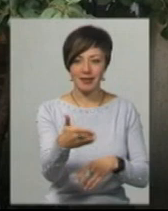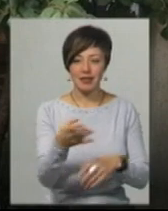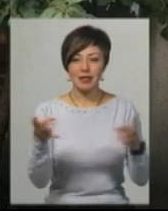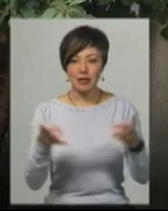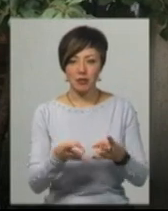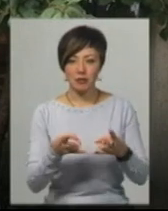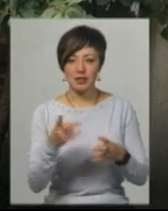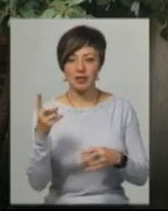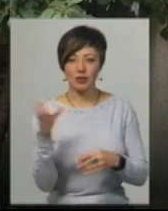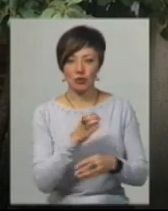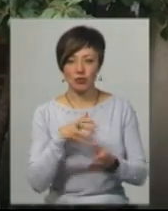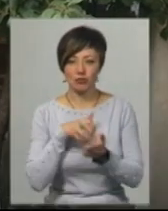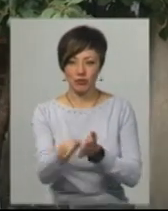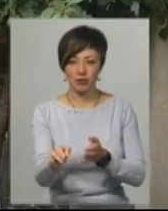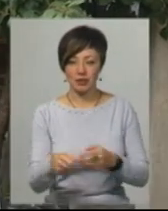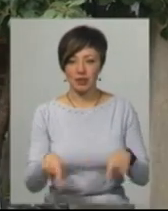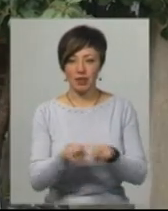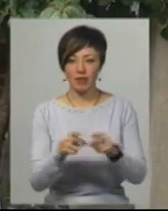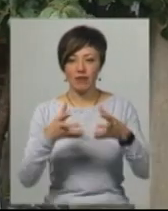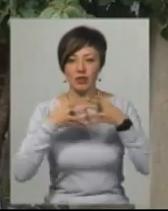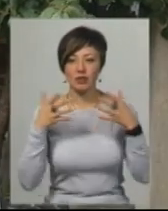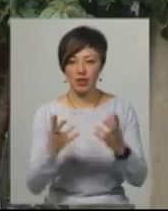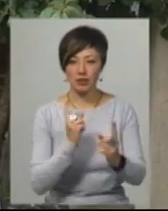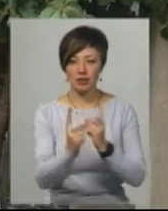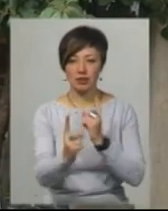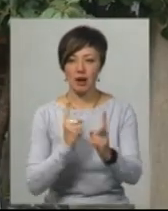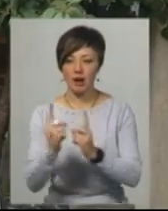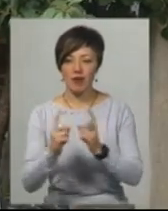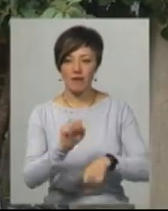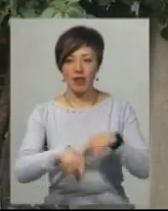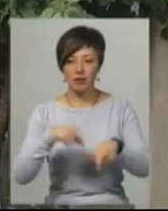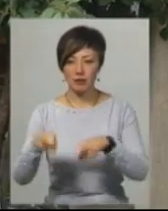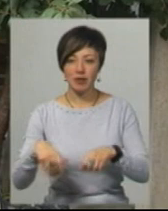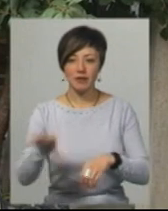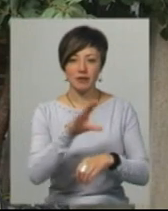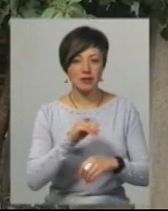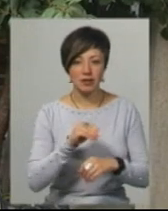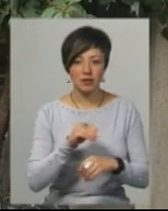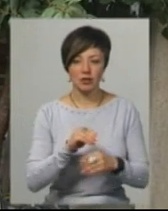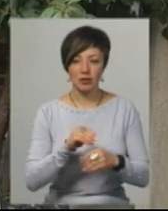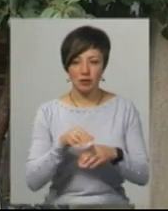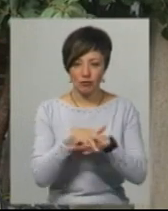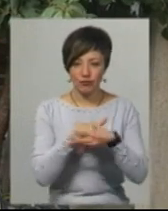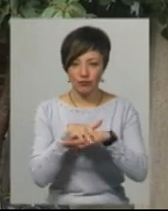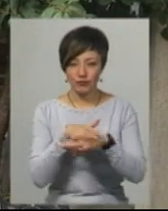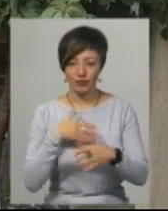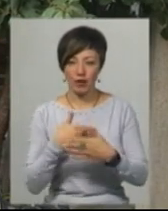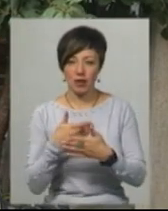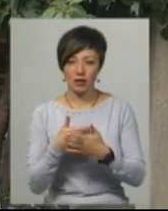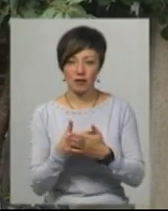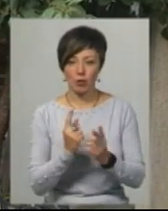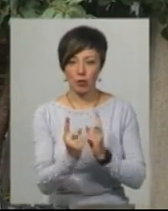тебе просто за секунду зіб'ють. Настільки величезний трафік велосипедистів, вони всі так щільно і активно